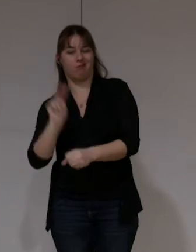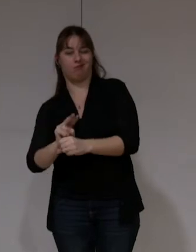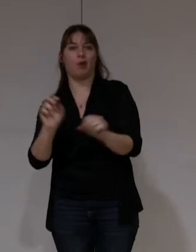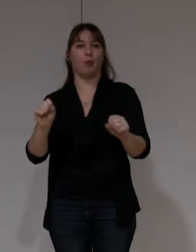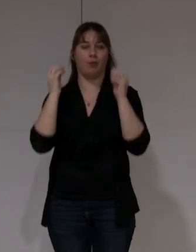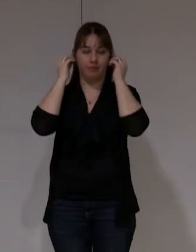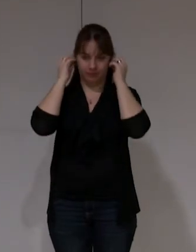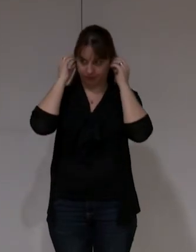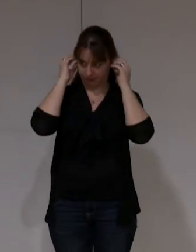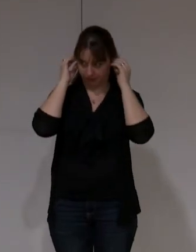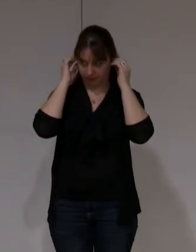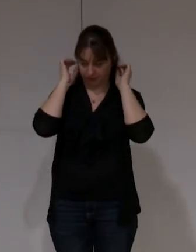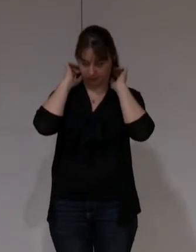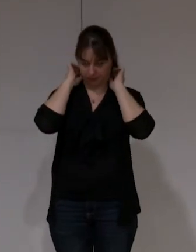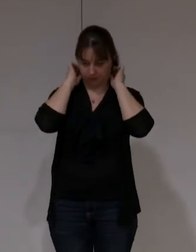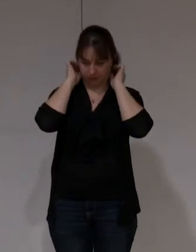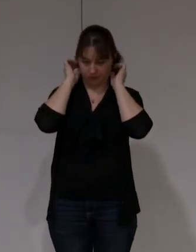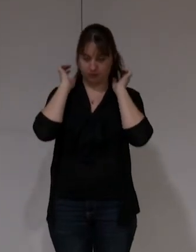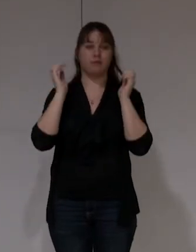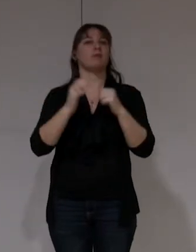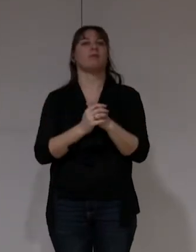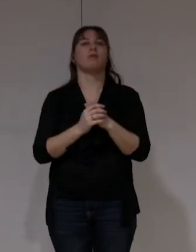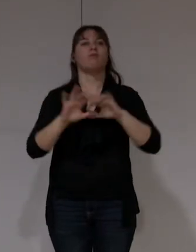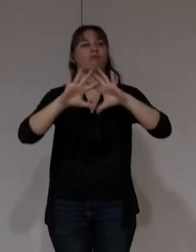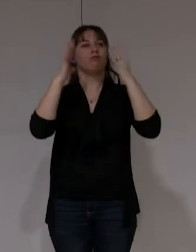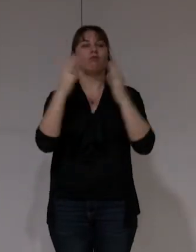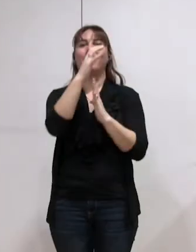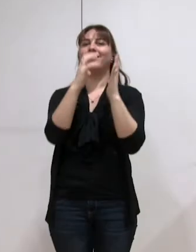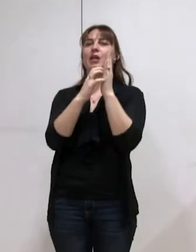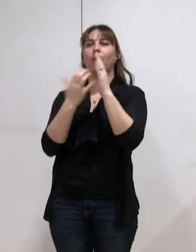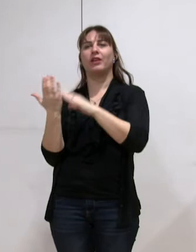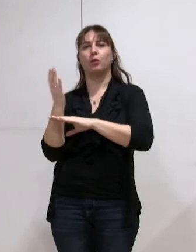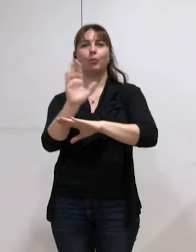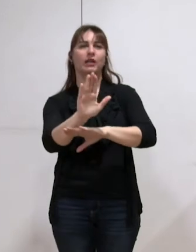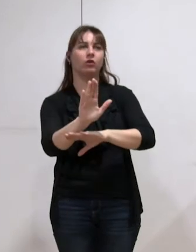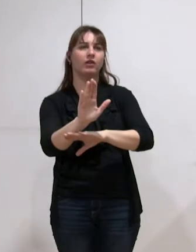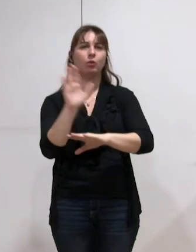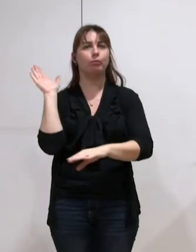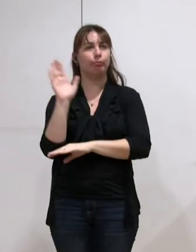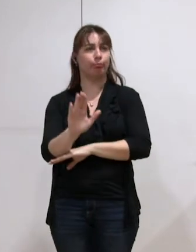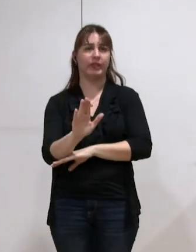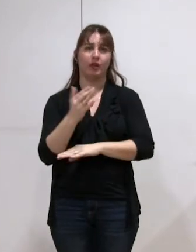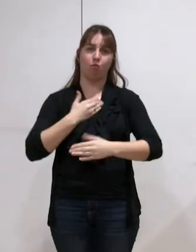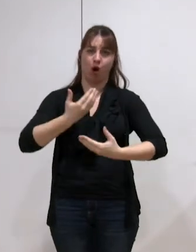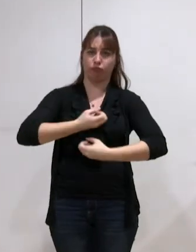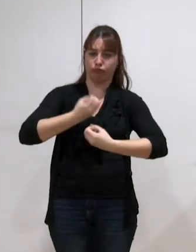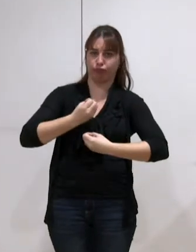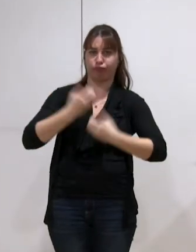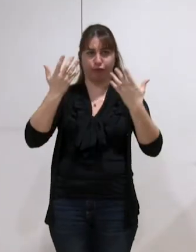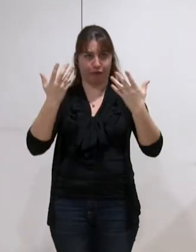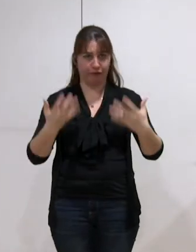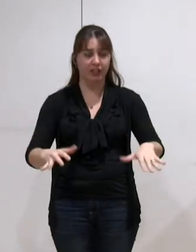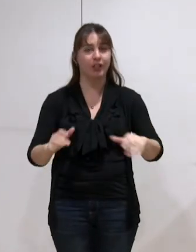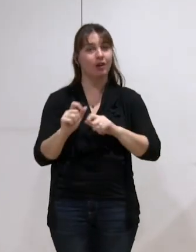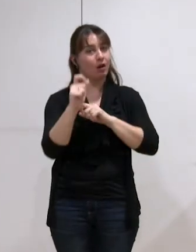Pour ce qui est de la présentation de cette délibération, j'en ai fini, et donc nous